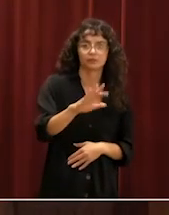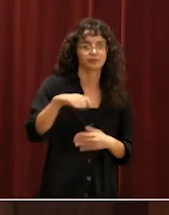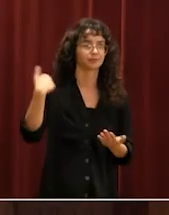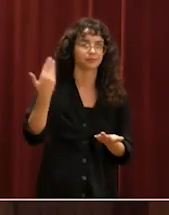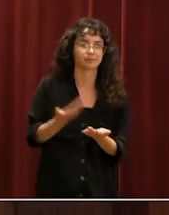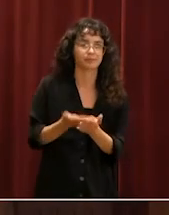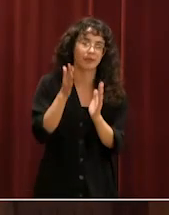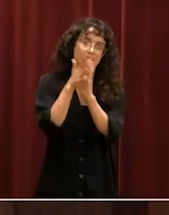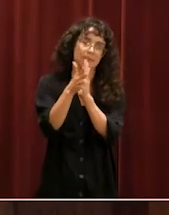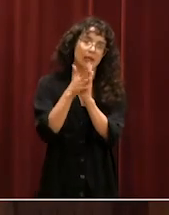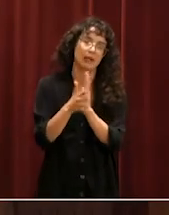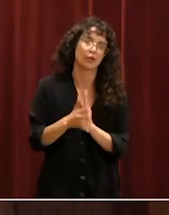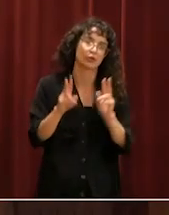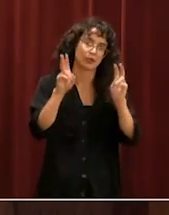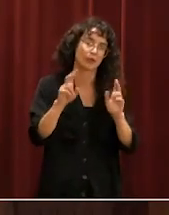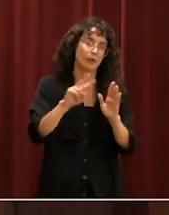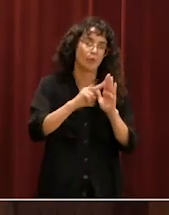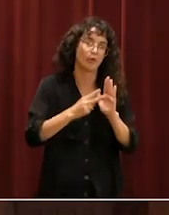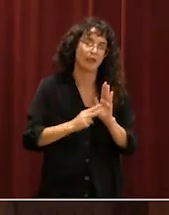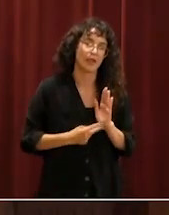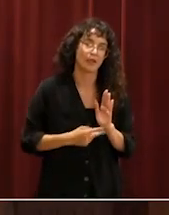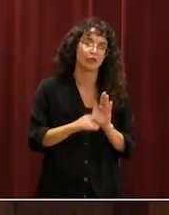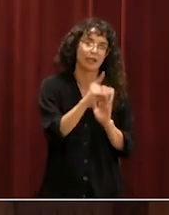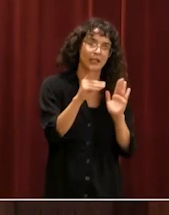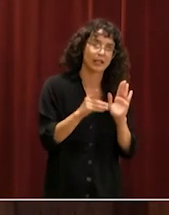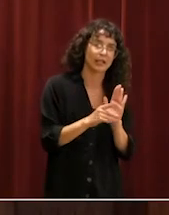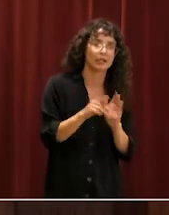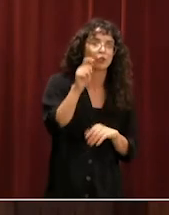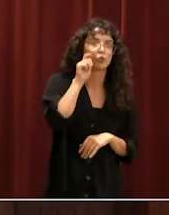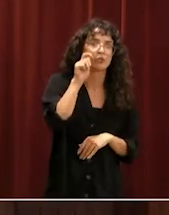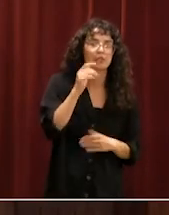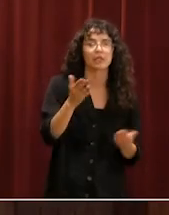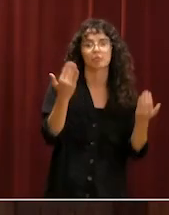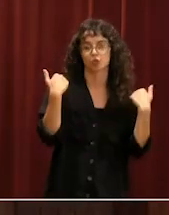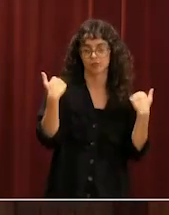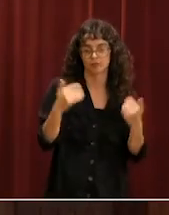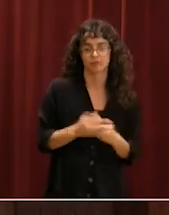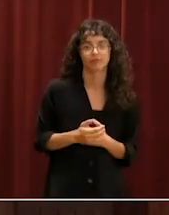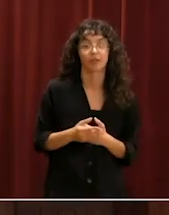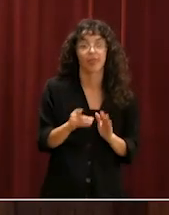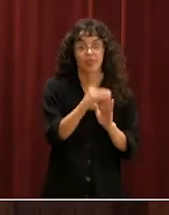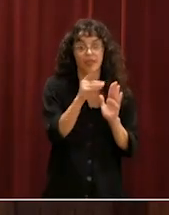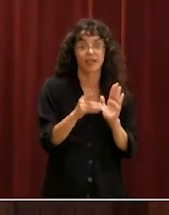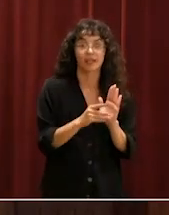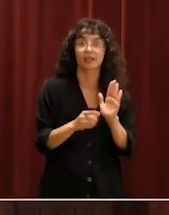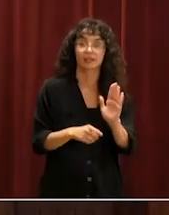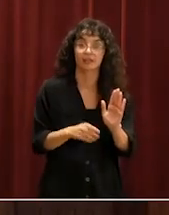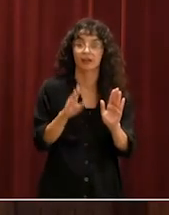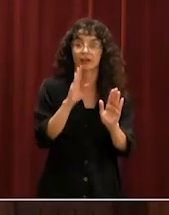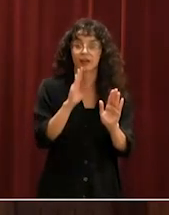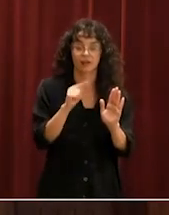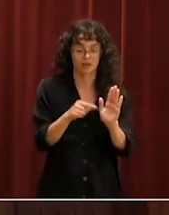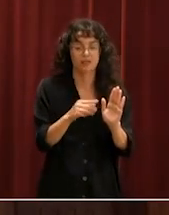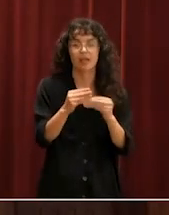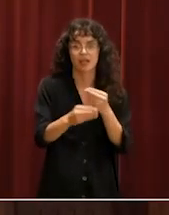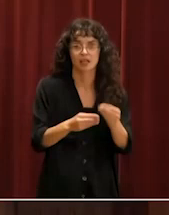del que són les modificacions del decret de turisme responsable. En aquest decret també s'hi ha d'oït una sèrie de